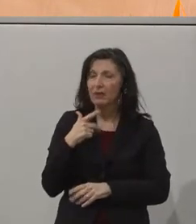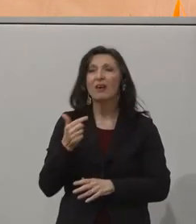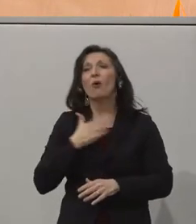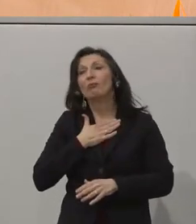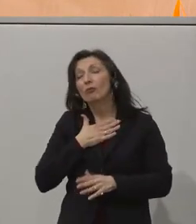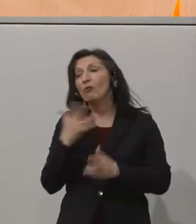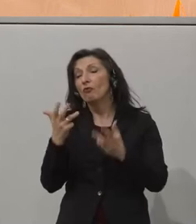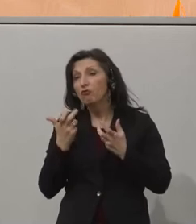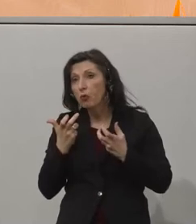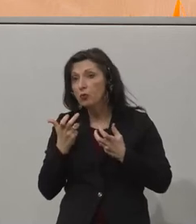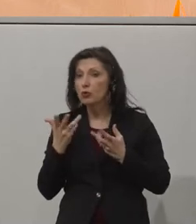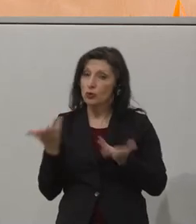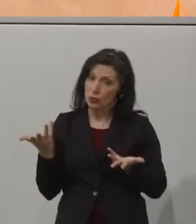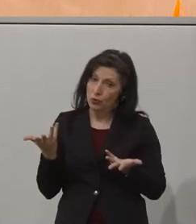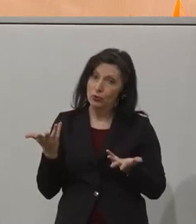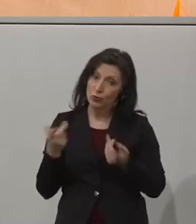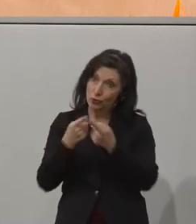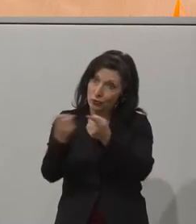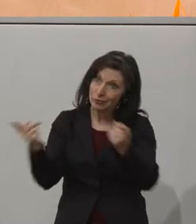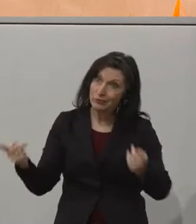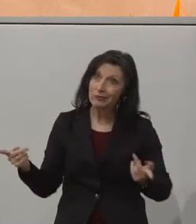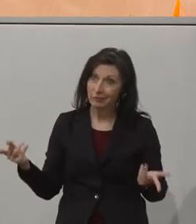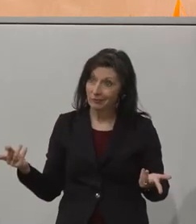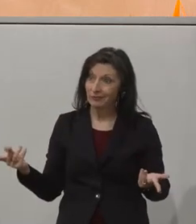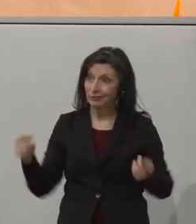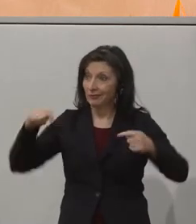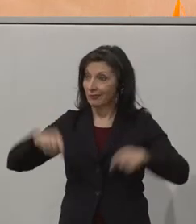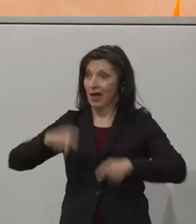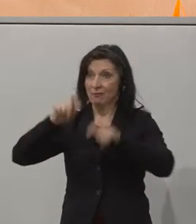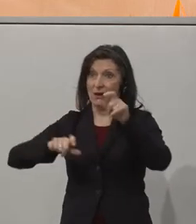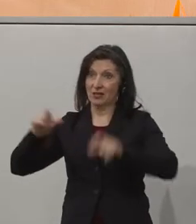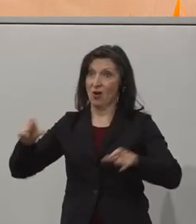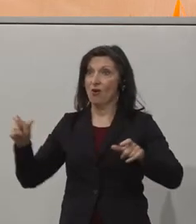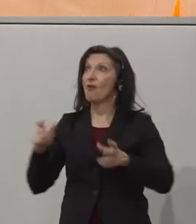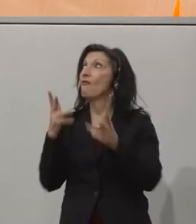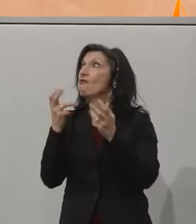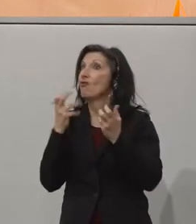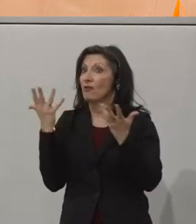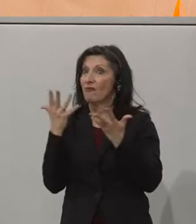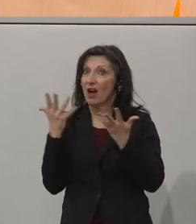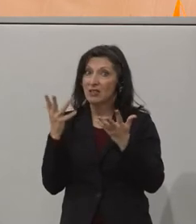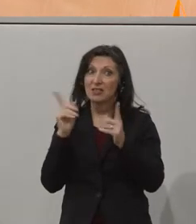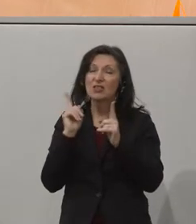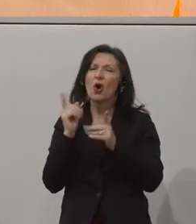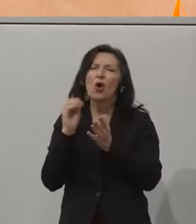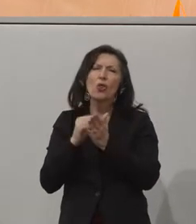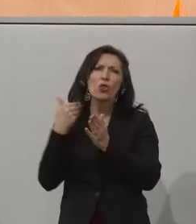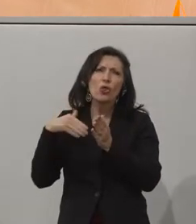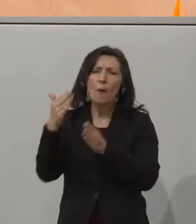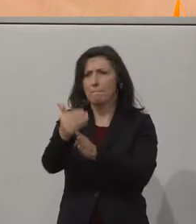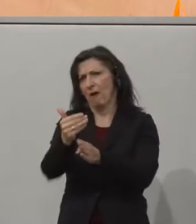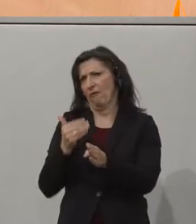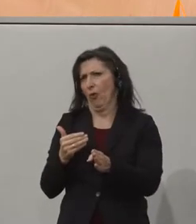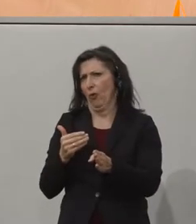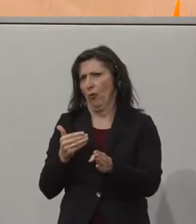uns, an Sie, beziehungsweise an die Gäste hier, dass wir die Möglichkeit haben, sehr früh, noch früher als jetzt,